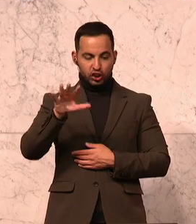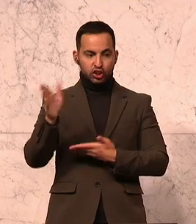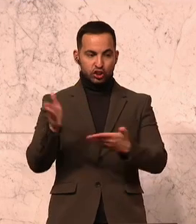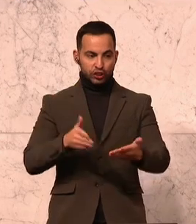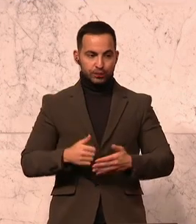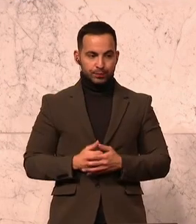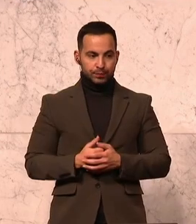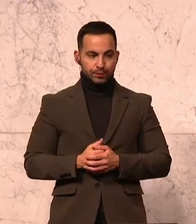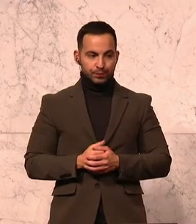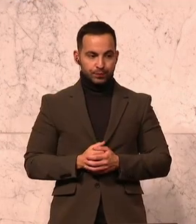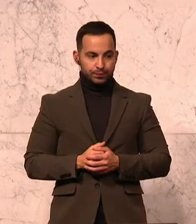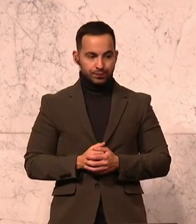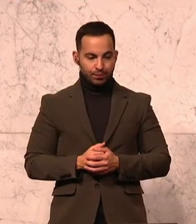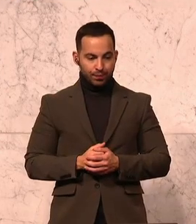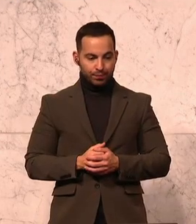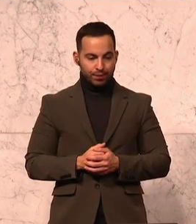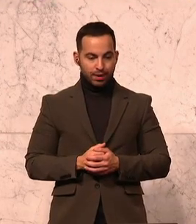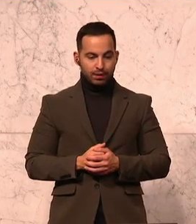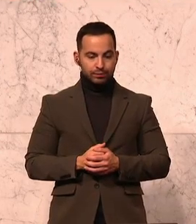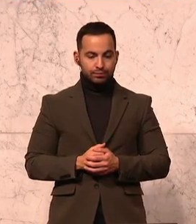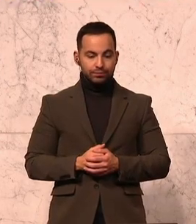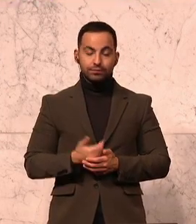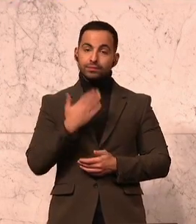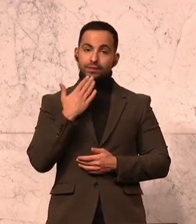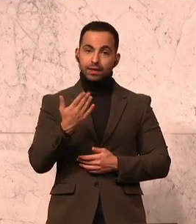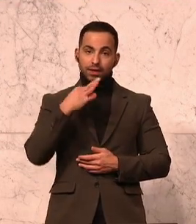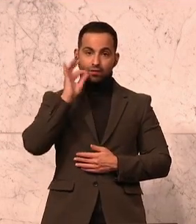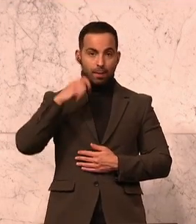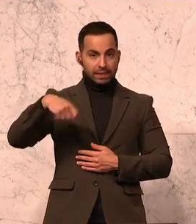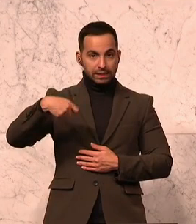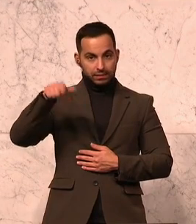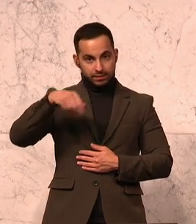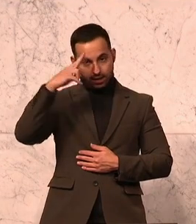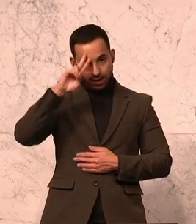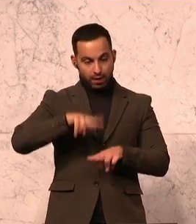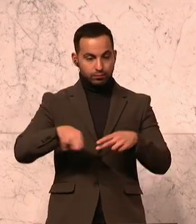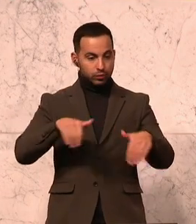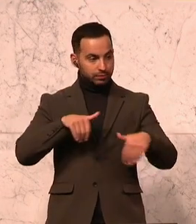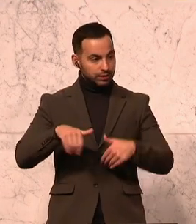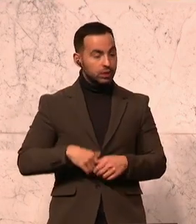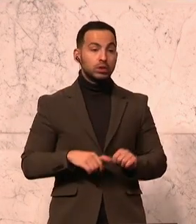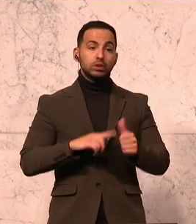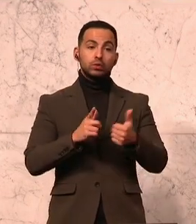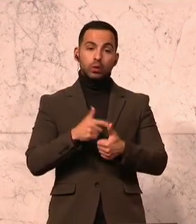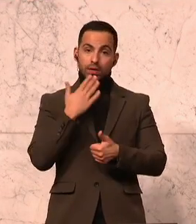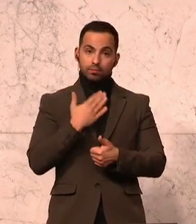Als nächstes zu Wort gemeldet hat sich Dagmar Pilakovic von der FPÖ. Die FPÖ hat sich im Ausschuss für